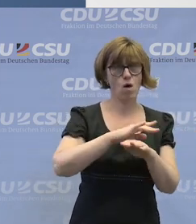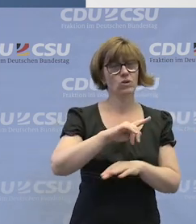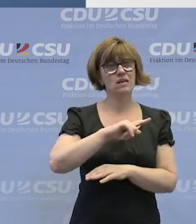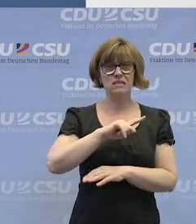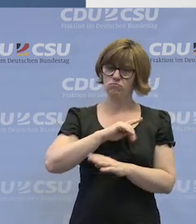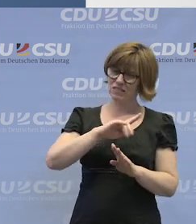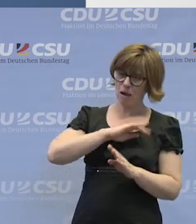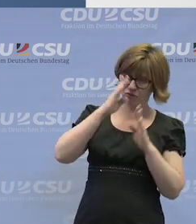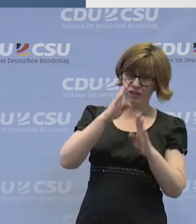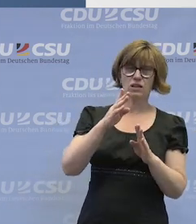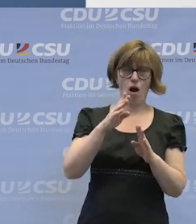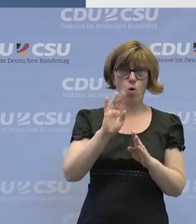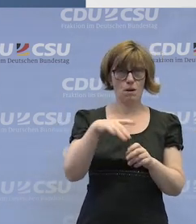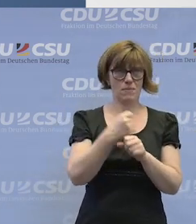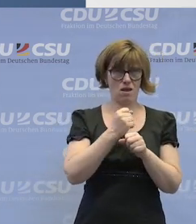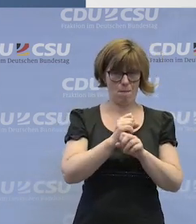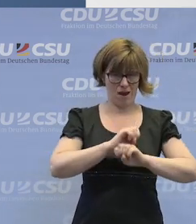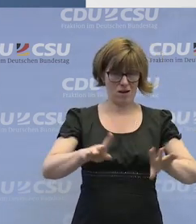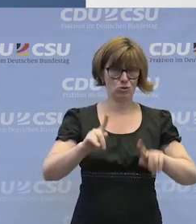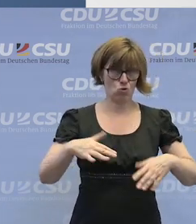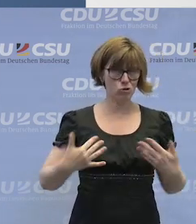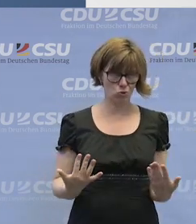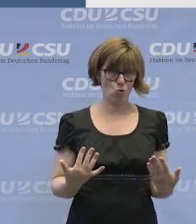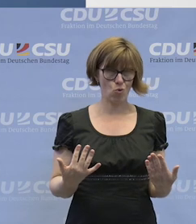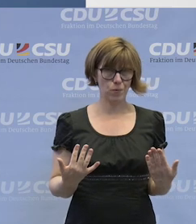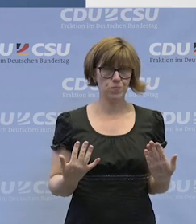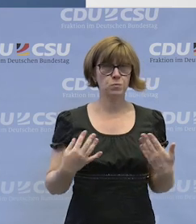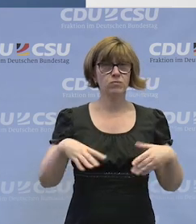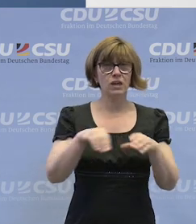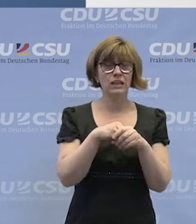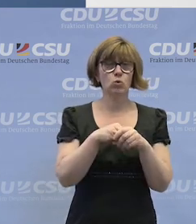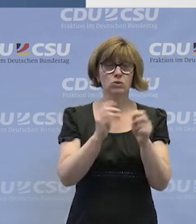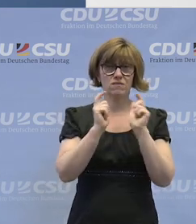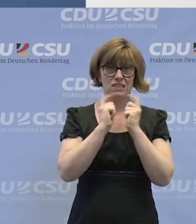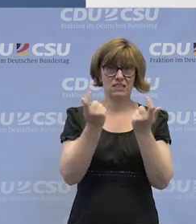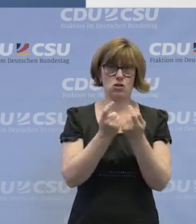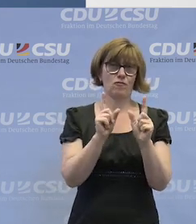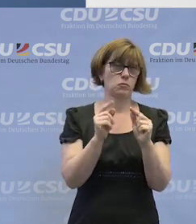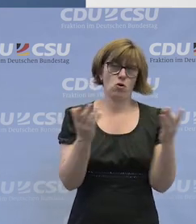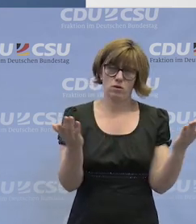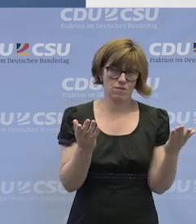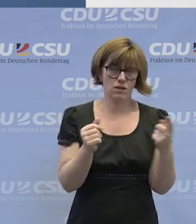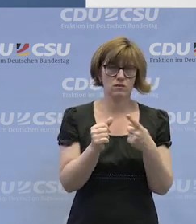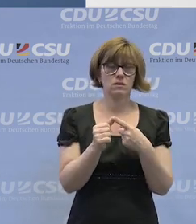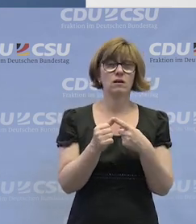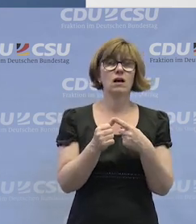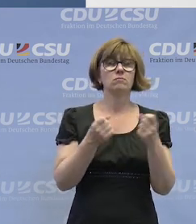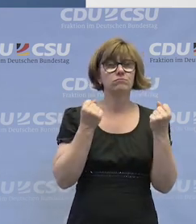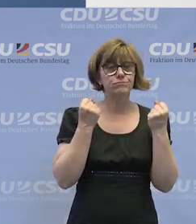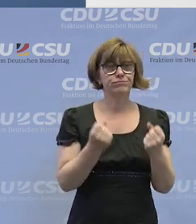das Selbstvertrauen der Beschäftigten auswirken. Eine inklusive Gesellschaft bedeutet die